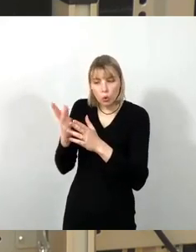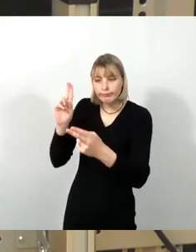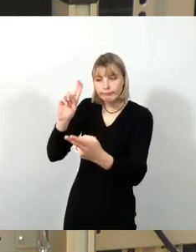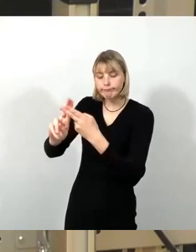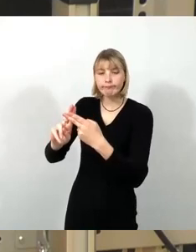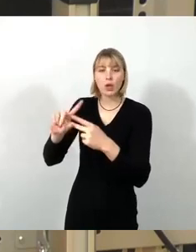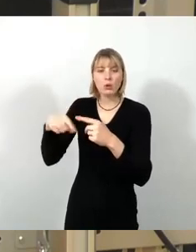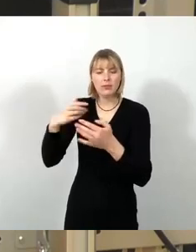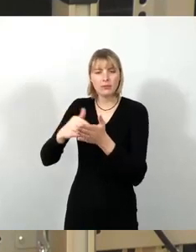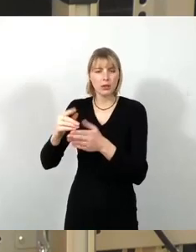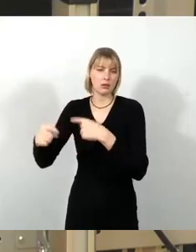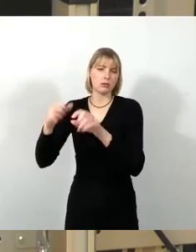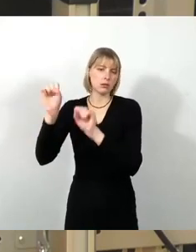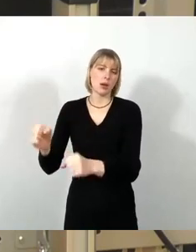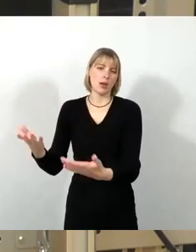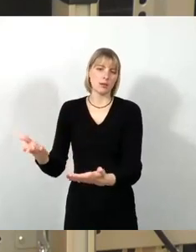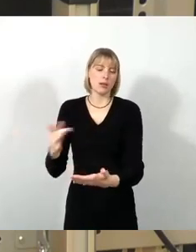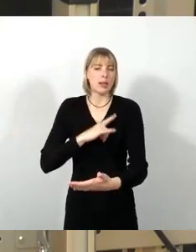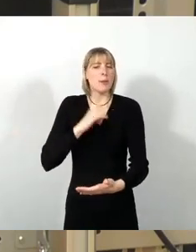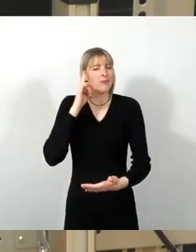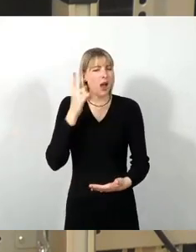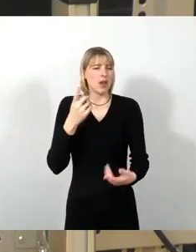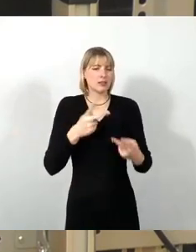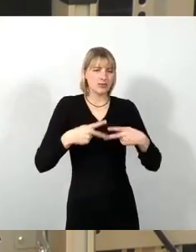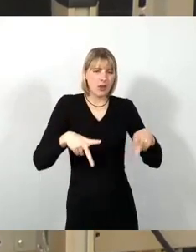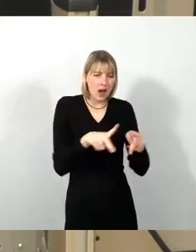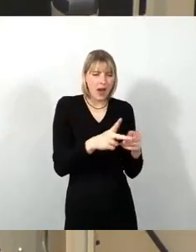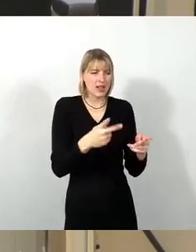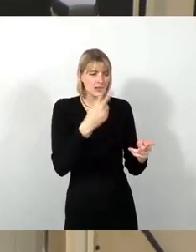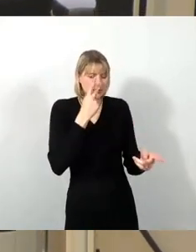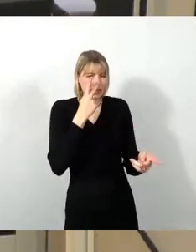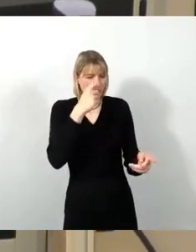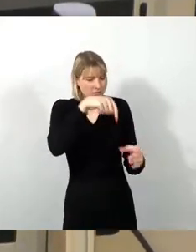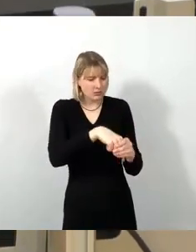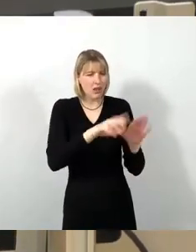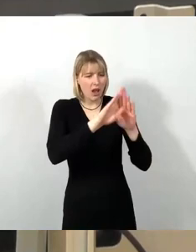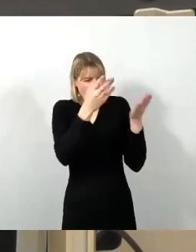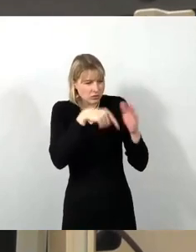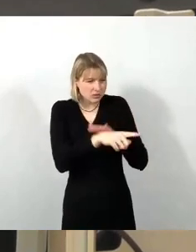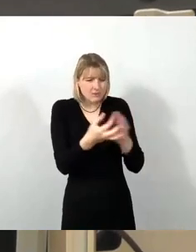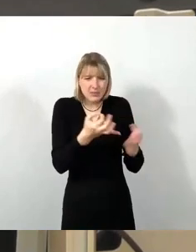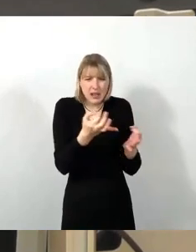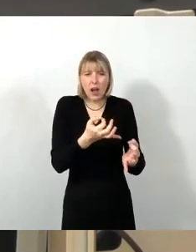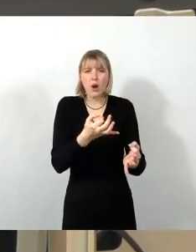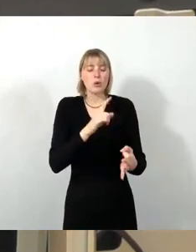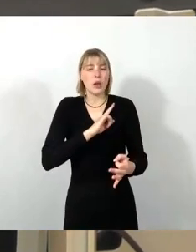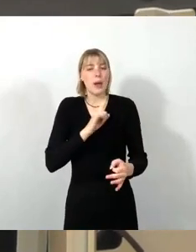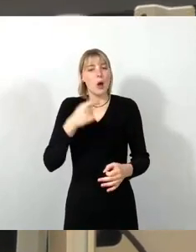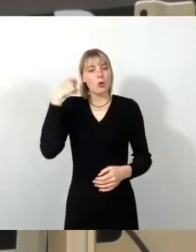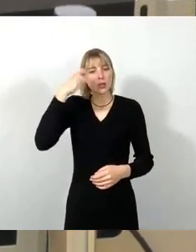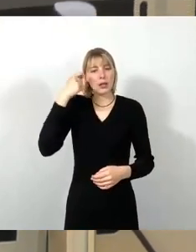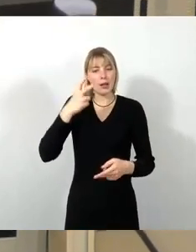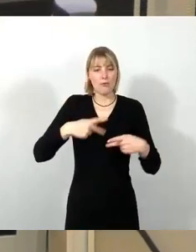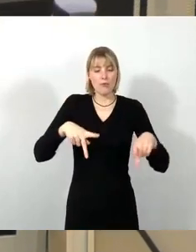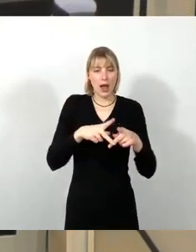bedeutet, als Verein irgendwo unterzukriechen. Auch mein Verein, ein Kinoverein hat, das Kino in der Fabrik